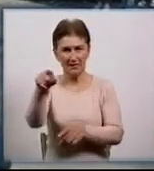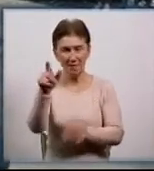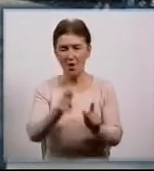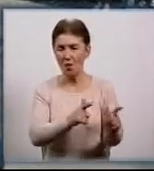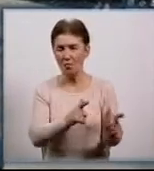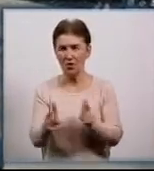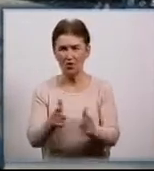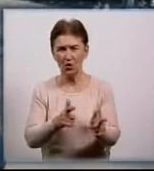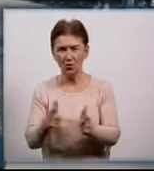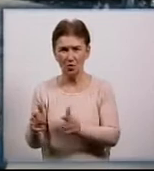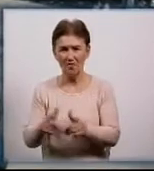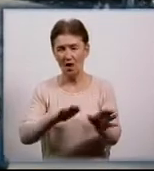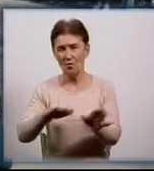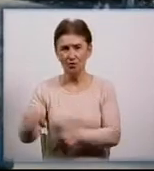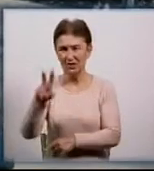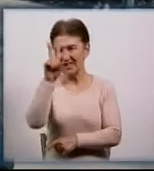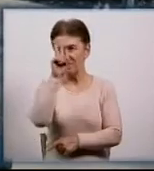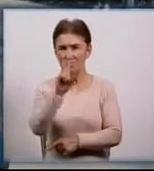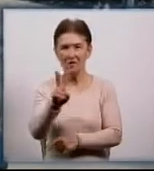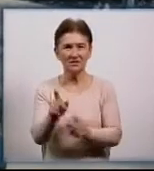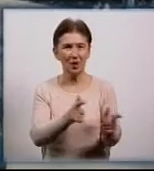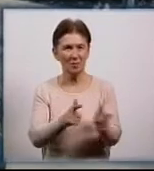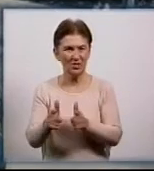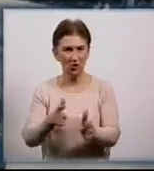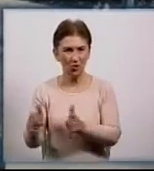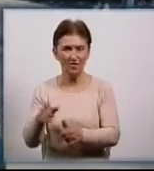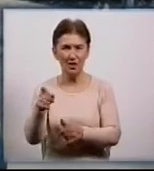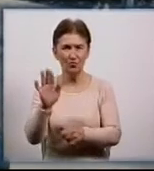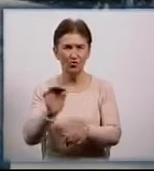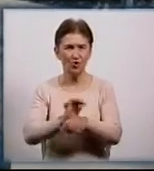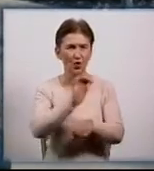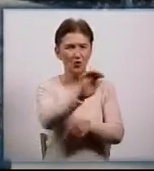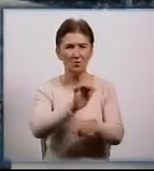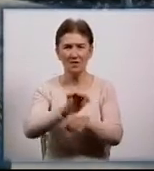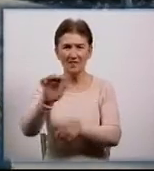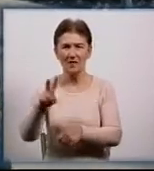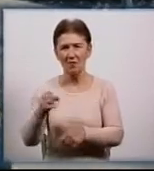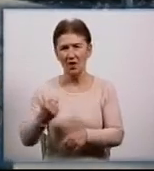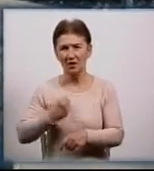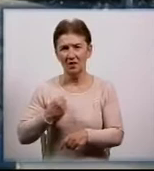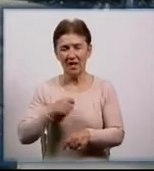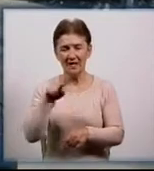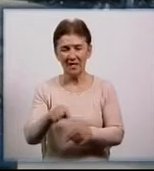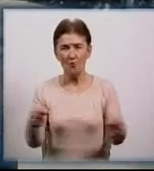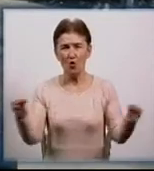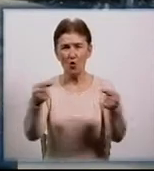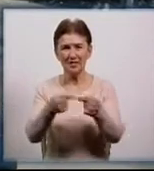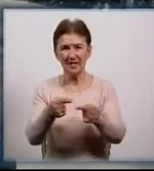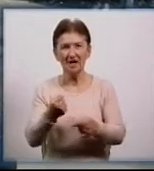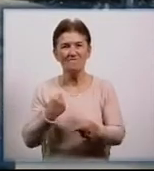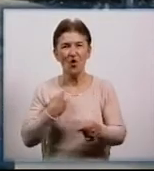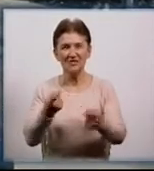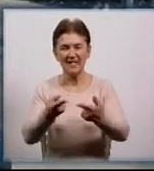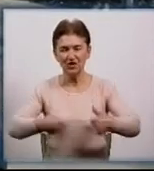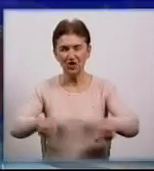після двохмісячної підготовки вони будуть вже відправлятися по збройним силам, по тим конкретним військовим частинам, до яких їх